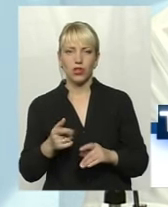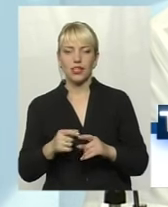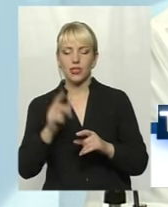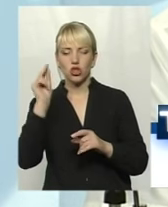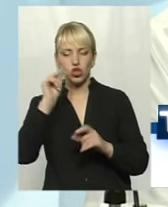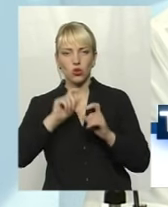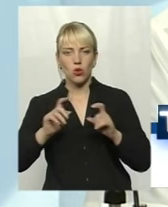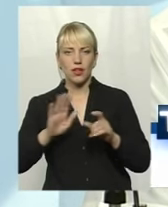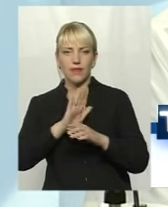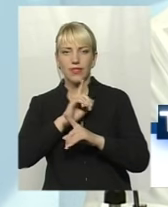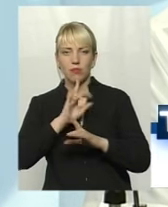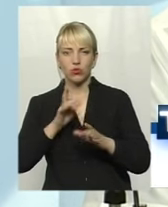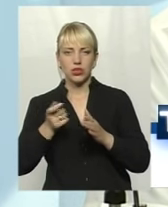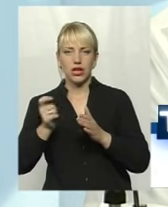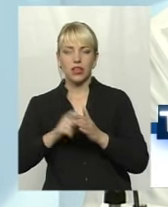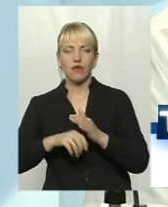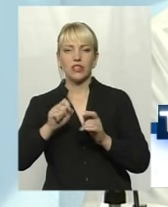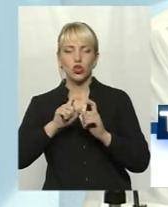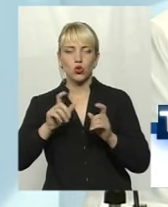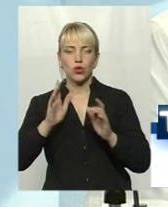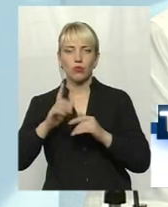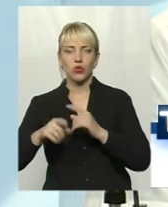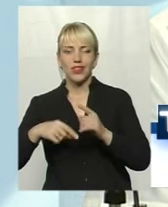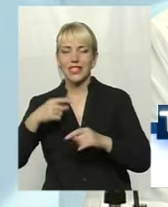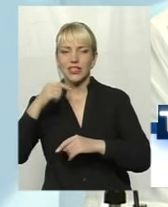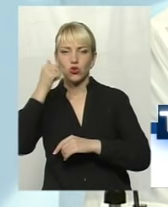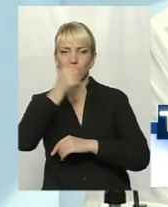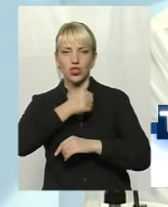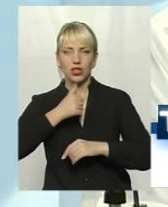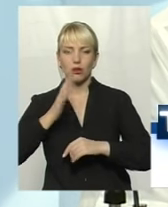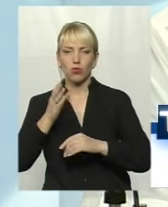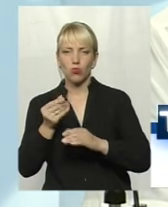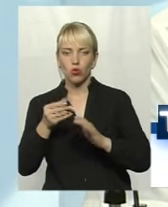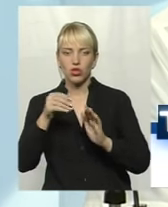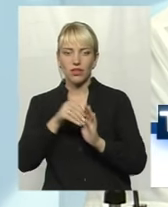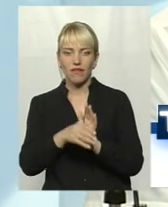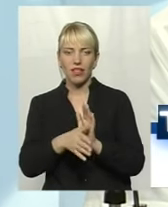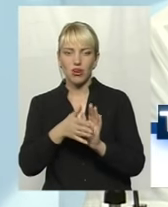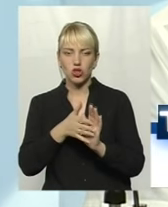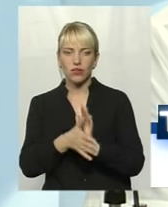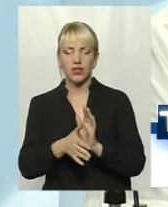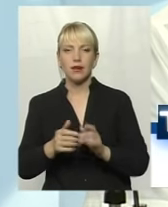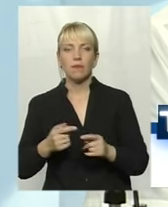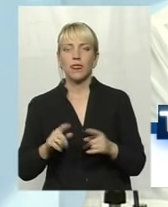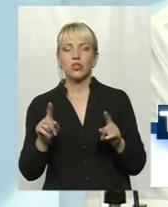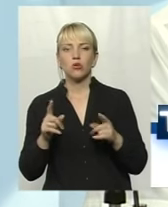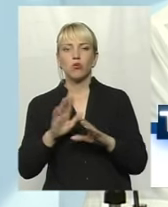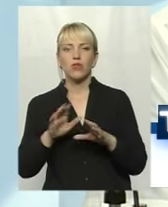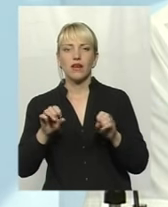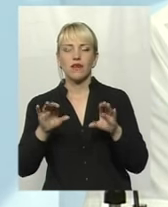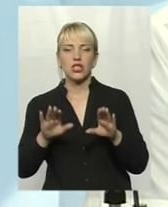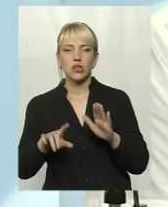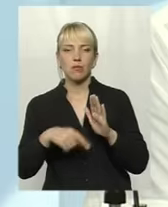ви розуміли, а школа буде... На слідувачий рік ми будемо вложувати кошти, скажімо так. А чому не вірішне питання було з